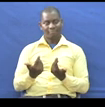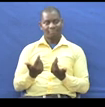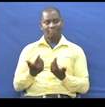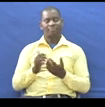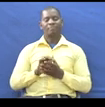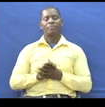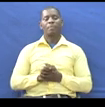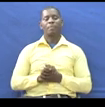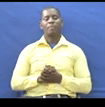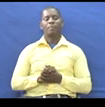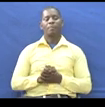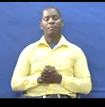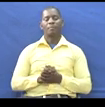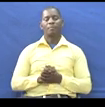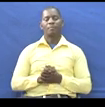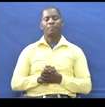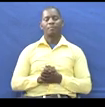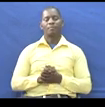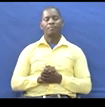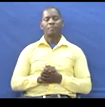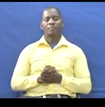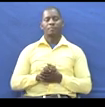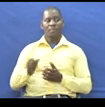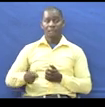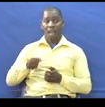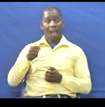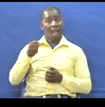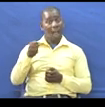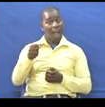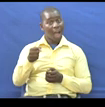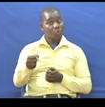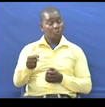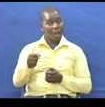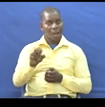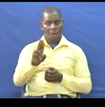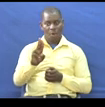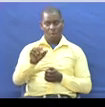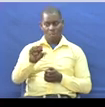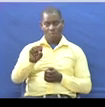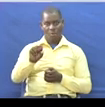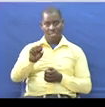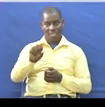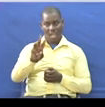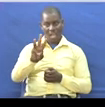Kuna Sema Atuaini Usawidi Wa Rasim Ya Kwanza